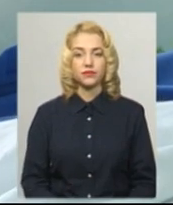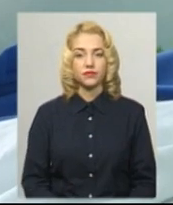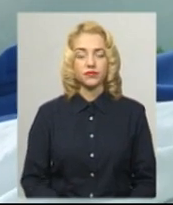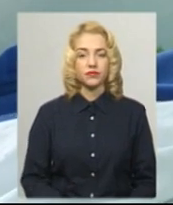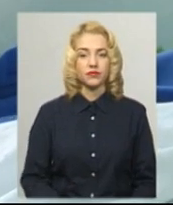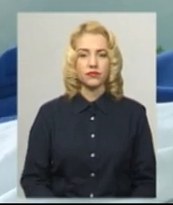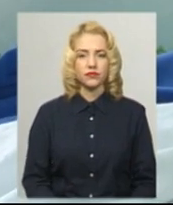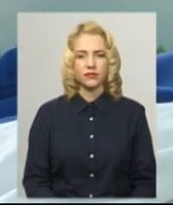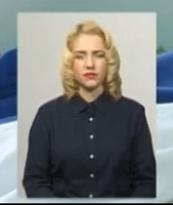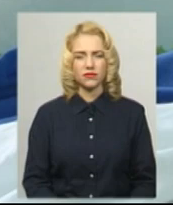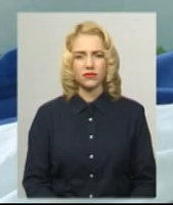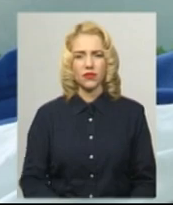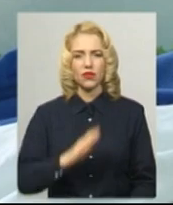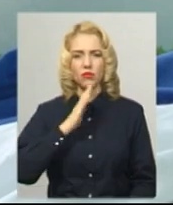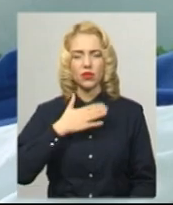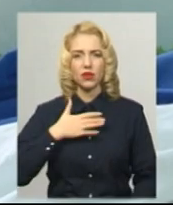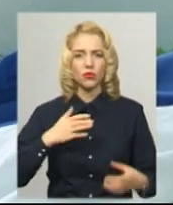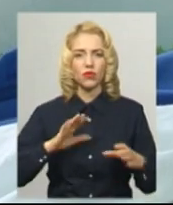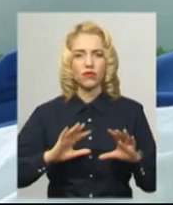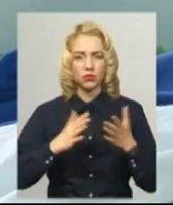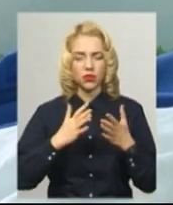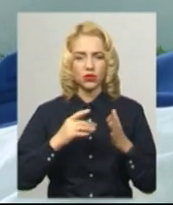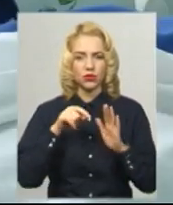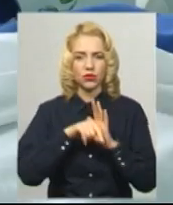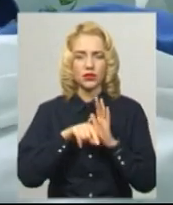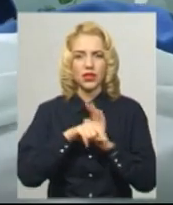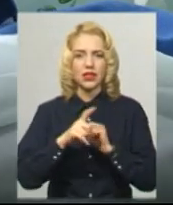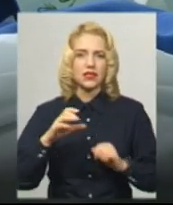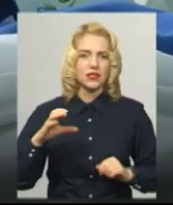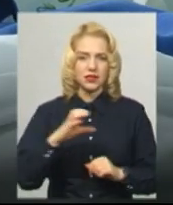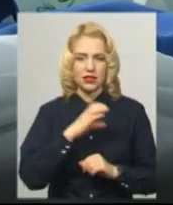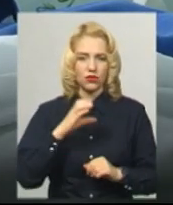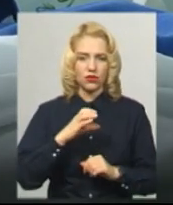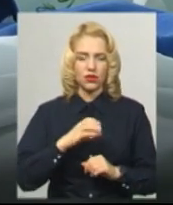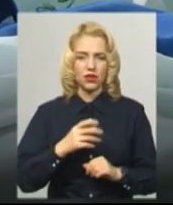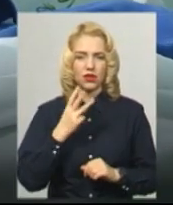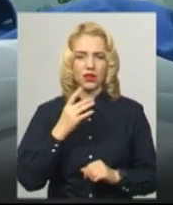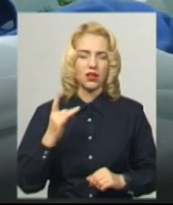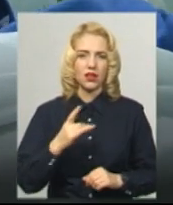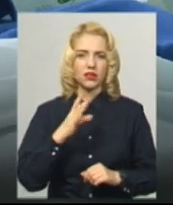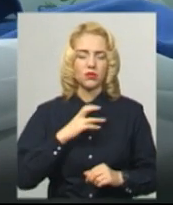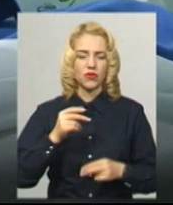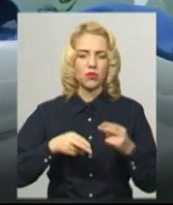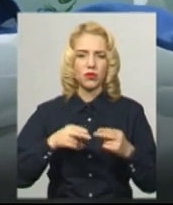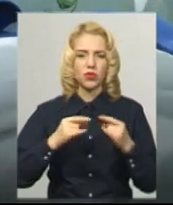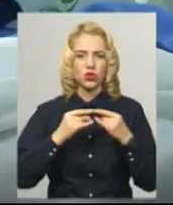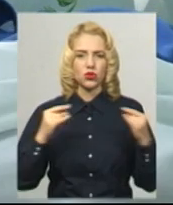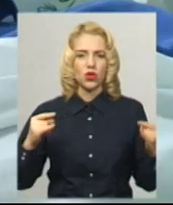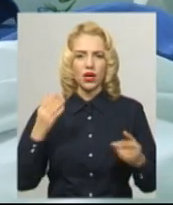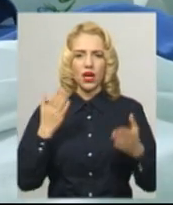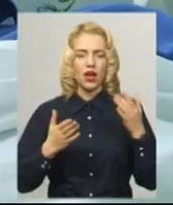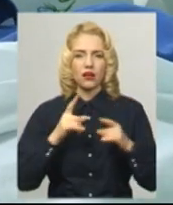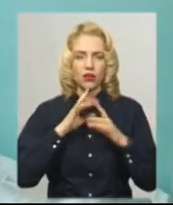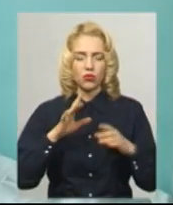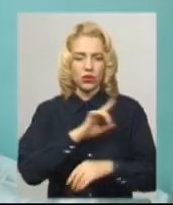моєму випадку зіграли роль секунди. Три рази вмираю на поліційному столі. А як не буде лікарні, то хай